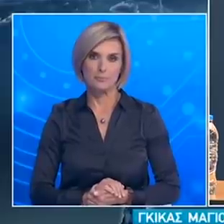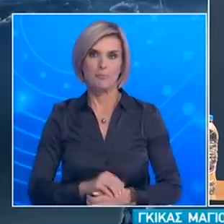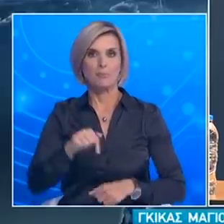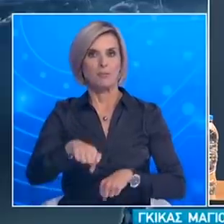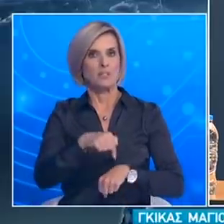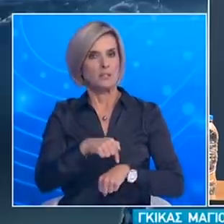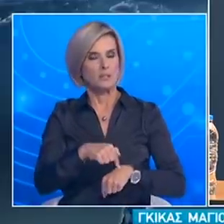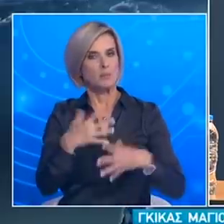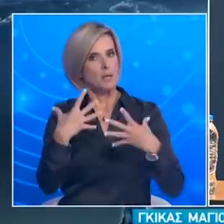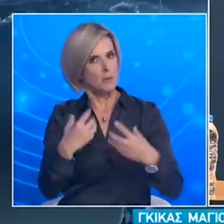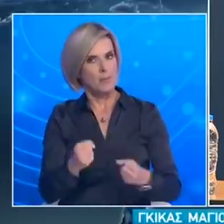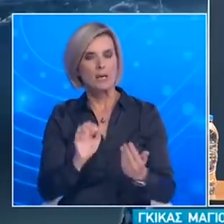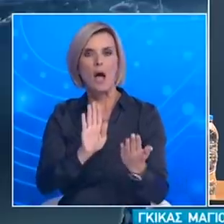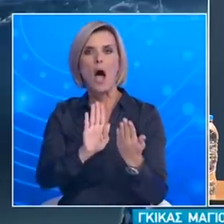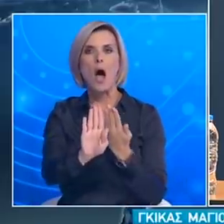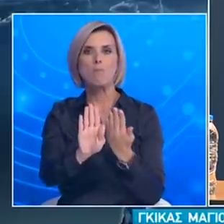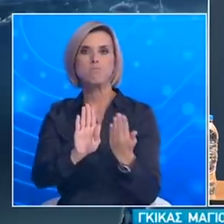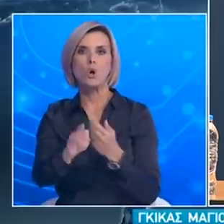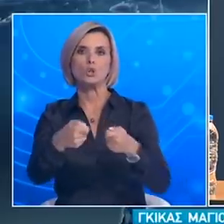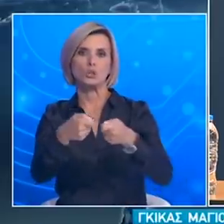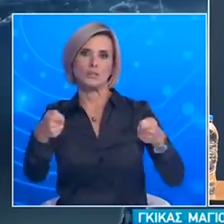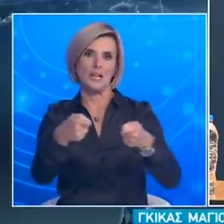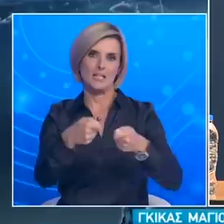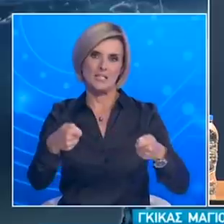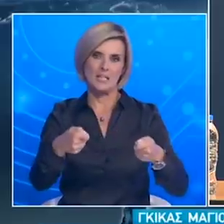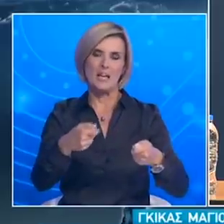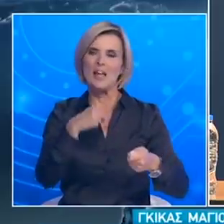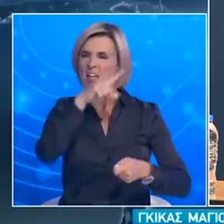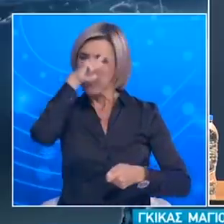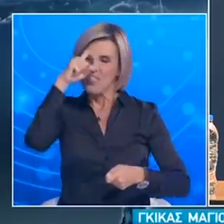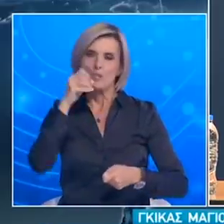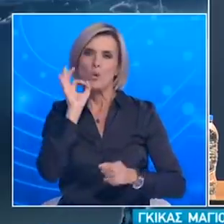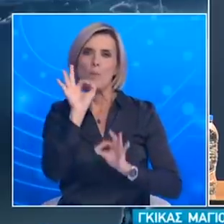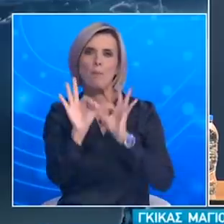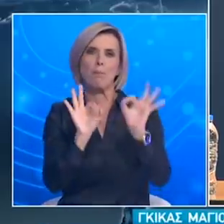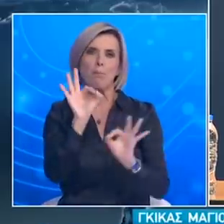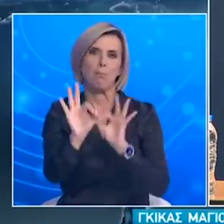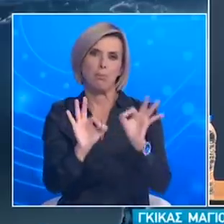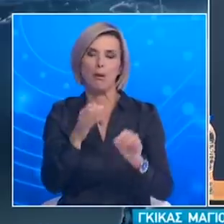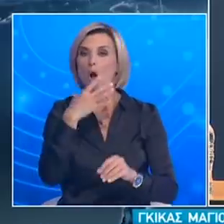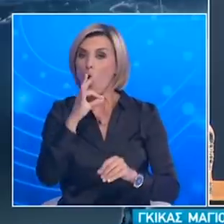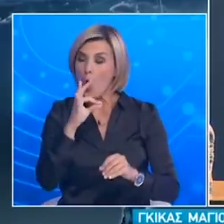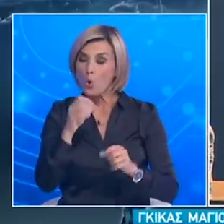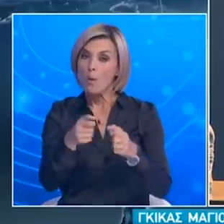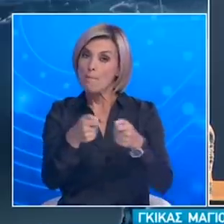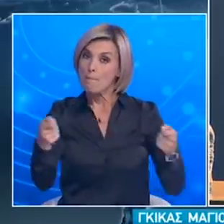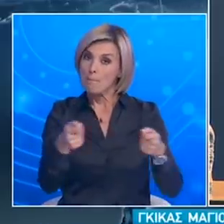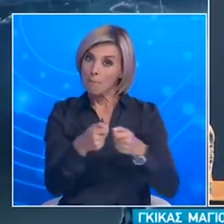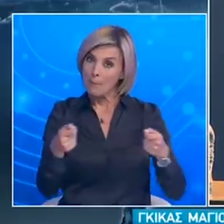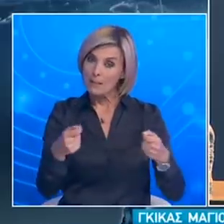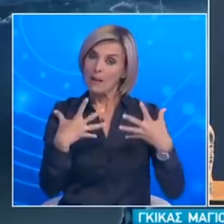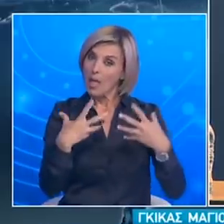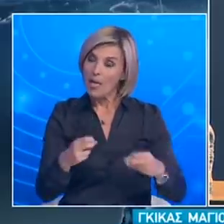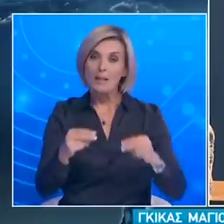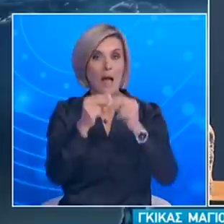απόστασης Θεωρώ ότι θα έχουμε πολύ ελαφρύτερη τη μετάδοση της γρήπης Γιατί τα μέτρα που παίρνουμε εμείς για τον κορονοϊό έχουν αποτέλεσμα και στη